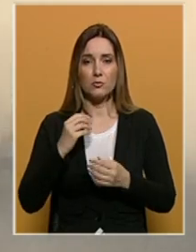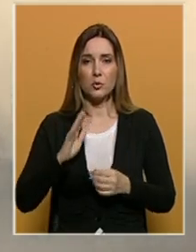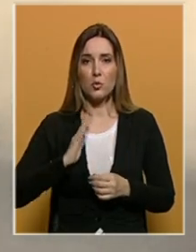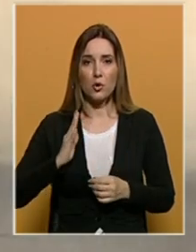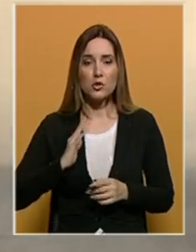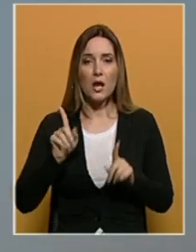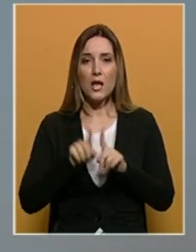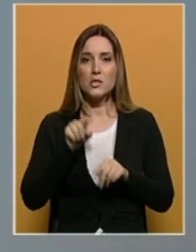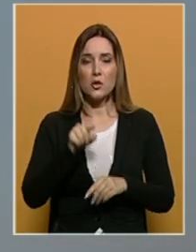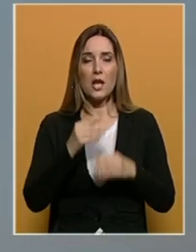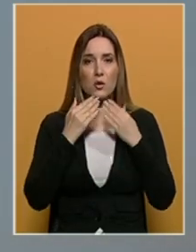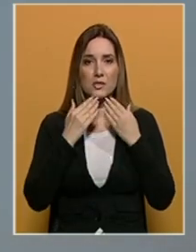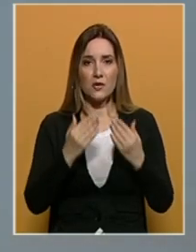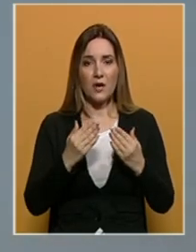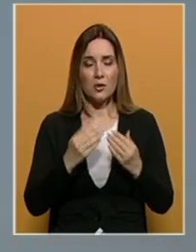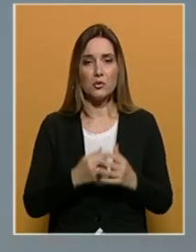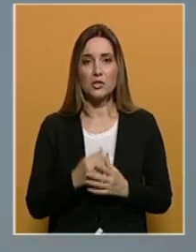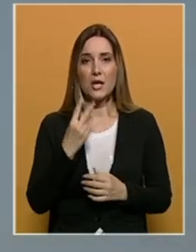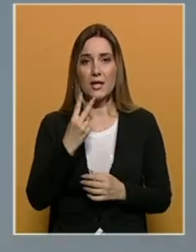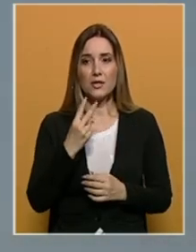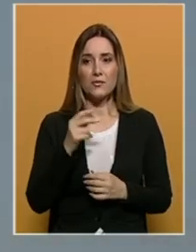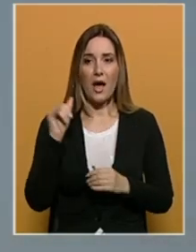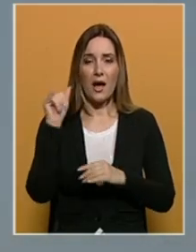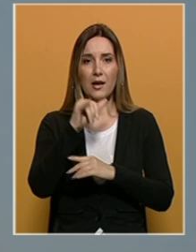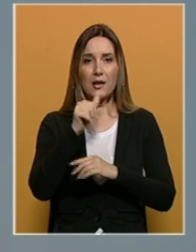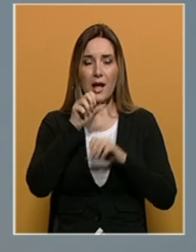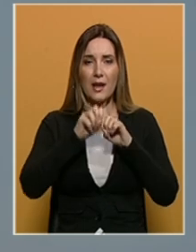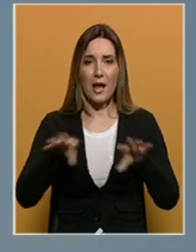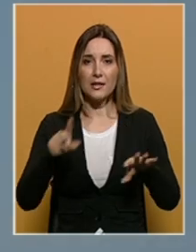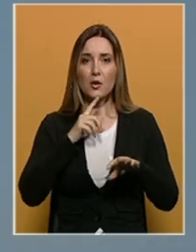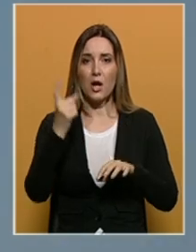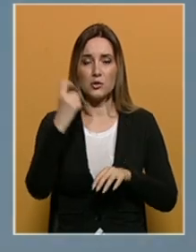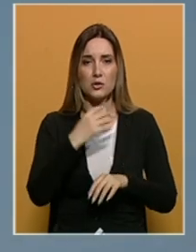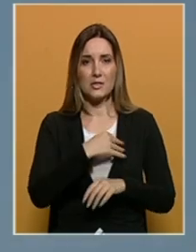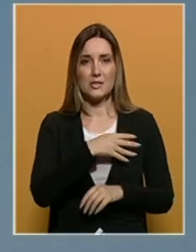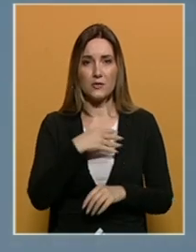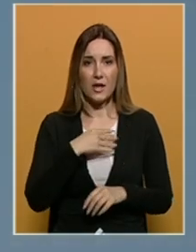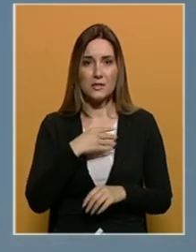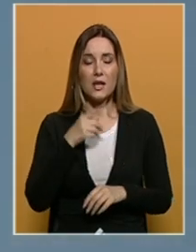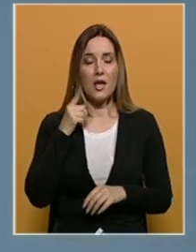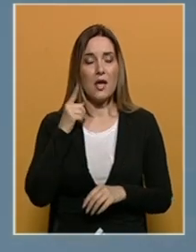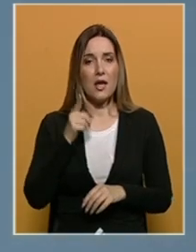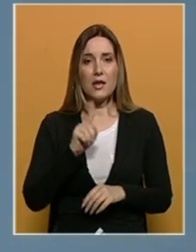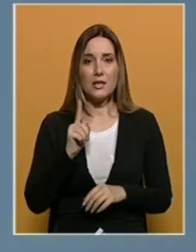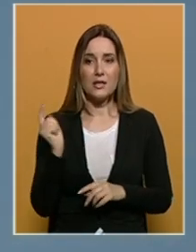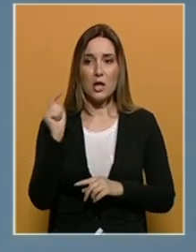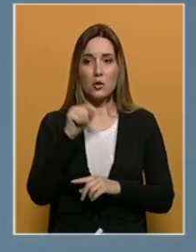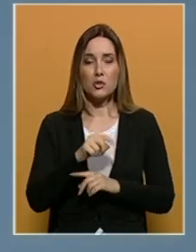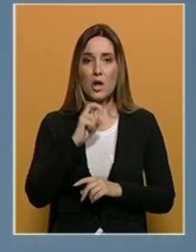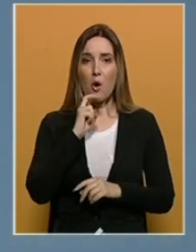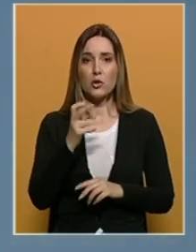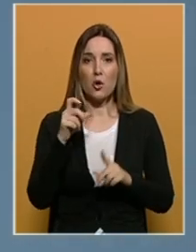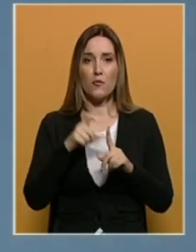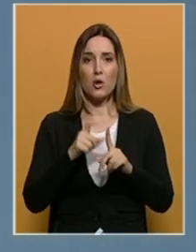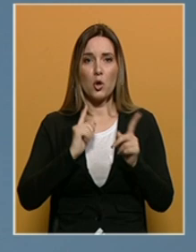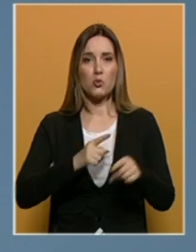Ali isto tako i zahvaljujući dva kanadera koja su stigla iz Republike Hrvatske budući da nije stigao odgovor